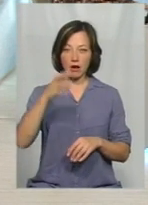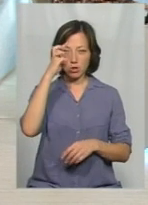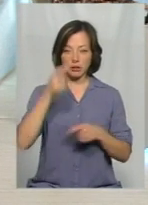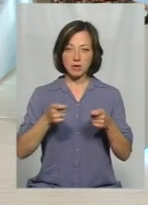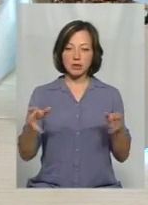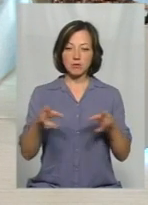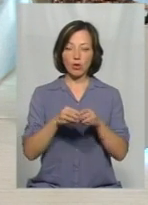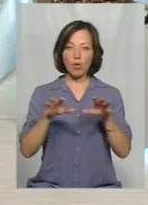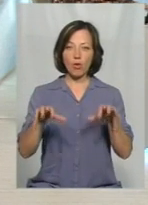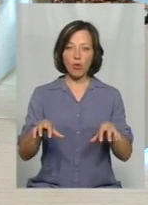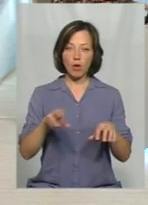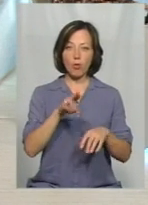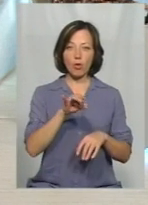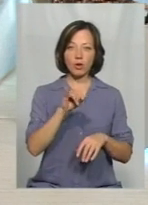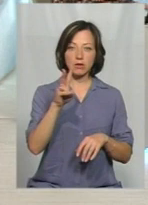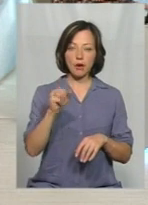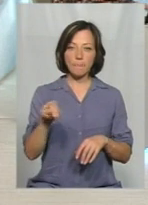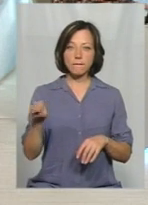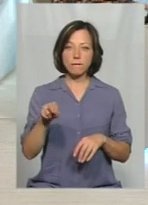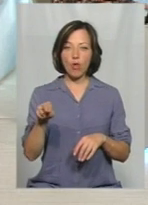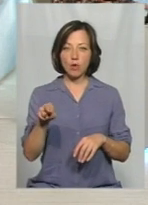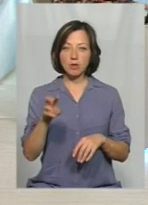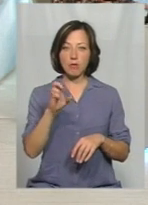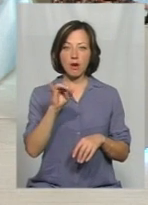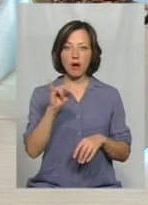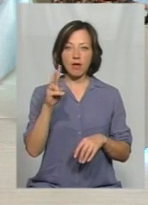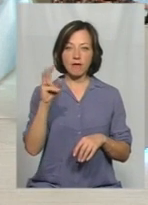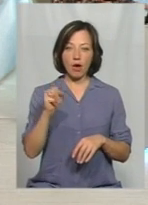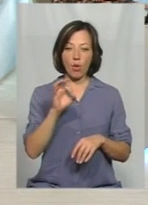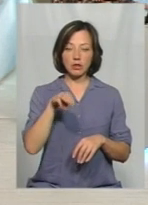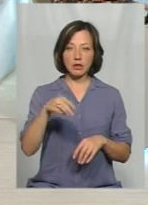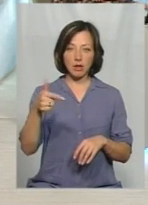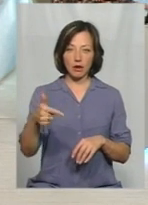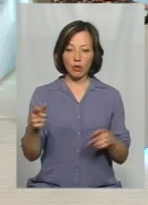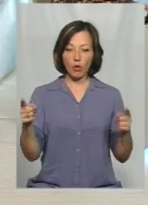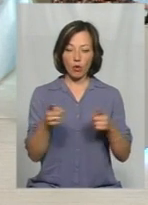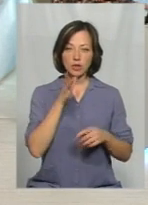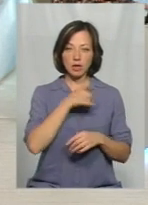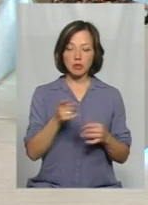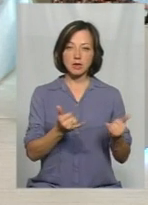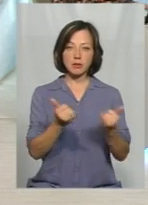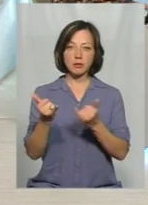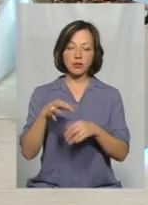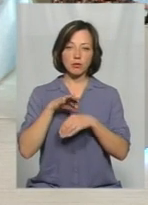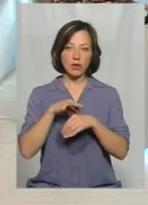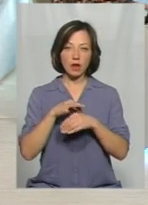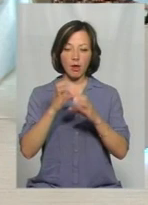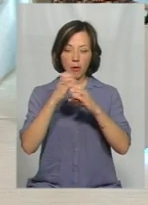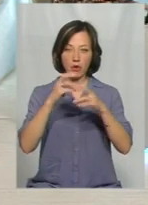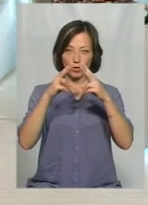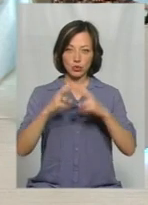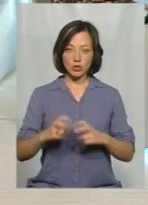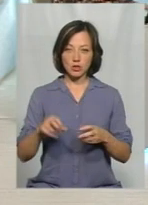спільно з головами Понінківської, Полонської, Баранівської об'єднаторіальних громад в найкоротший термін забезпечити проведення лабораторних